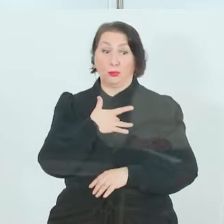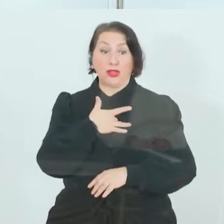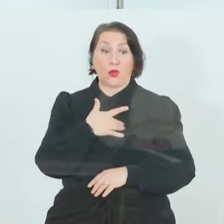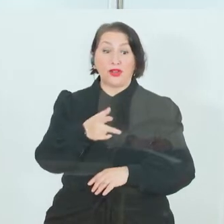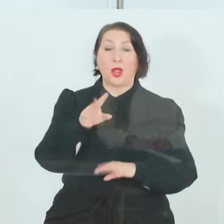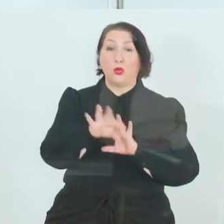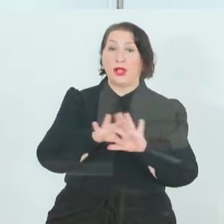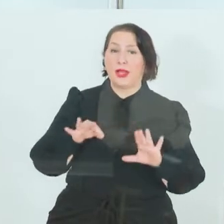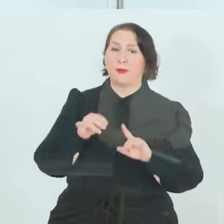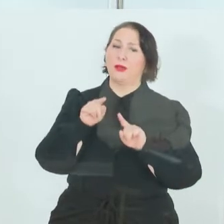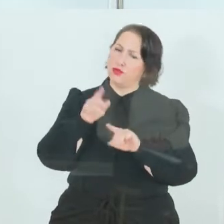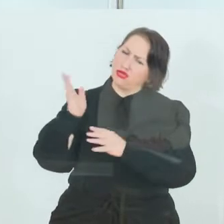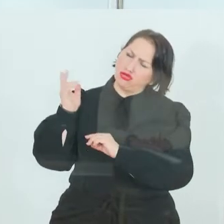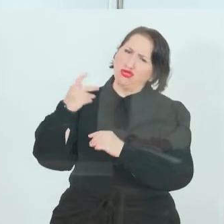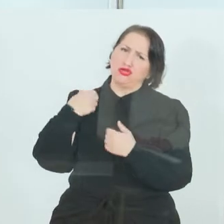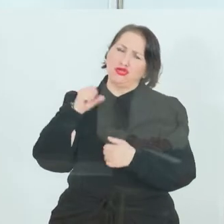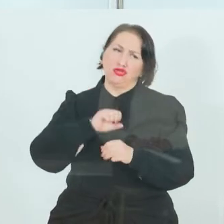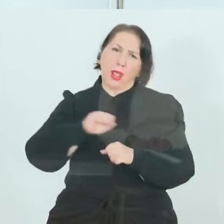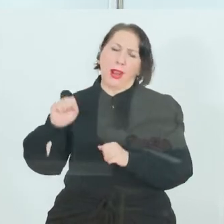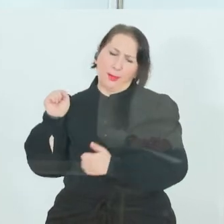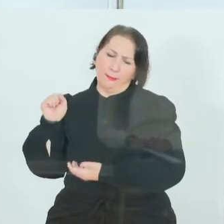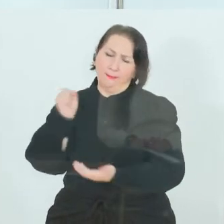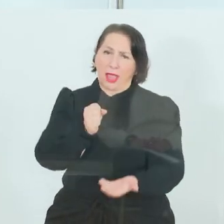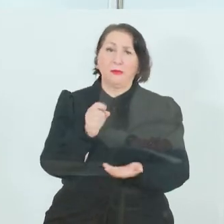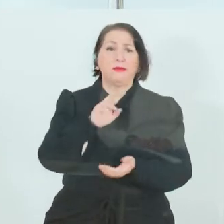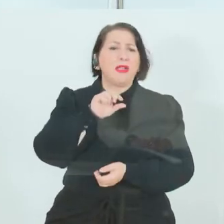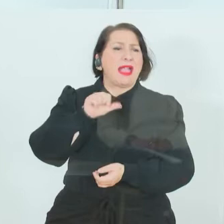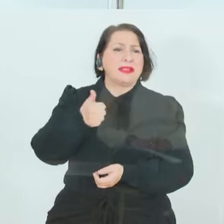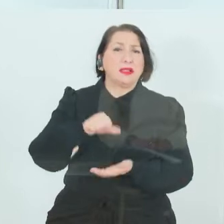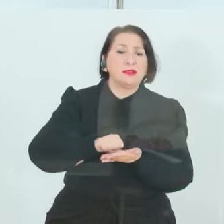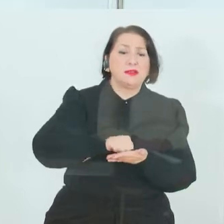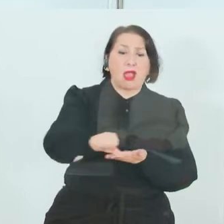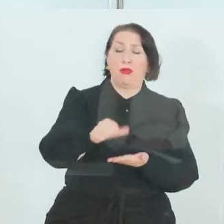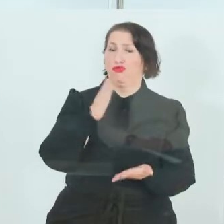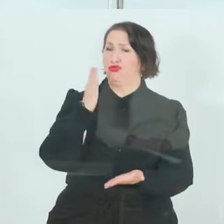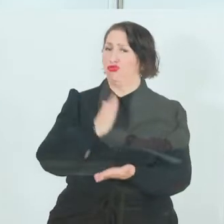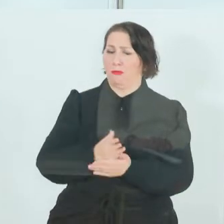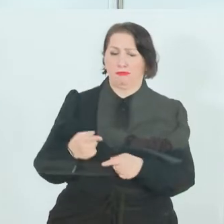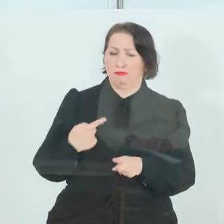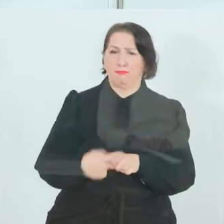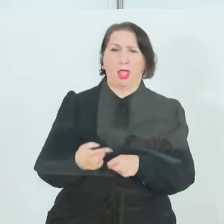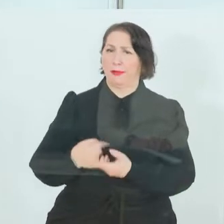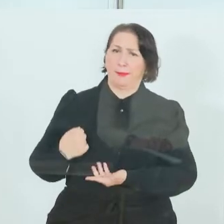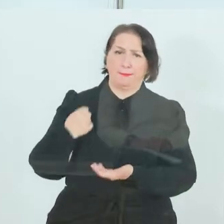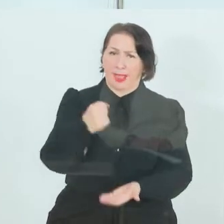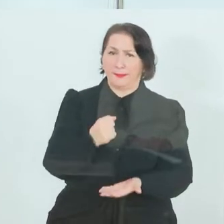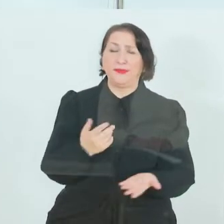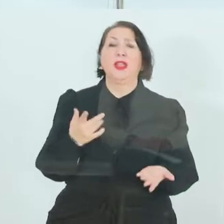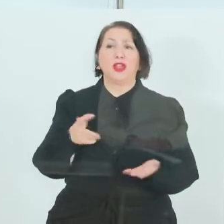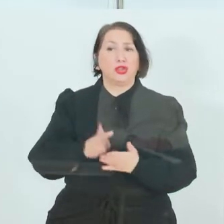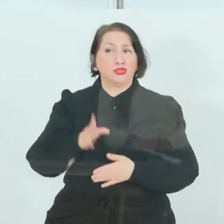bereits beantragen, die ersten Zahlungen werden in Kürze fließen, denn das ist wichtig. Wir haben gehört, es steht das